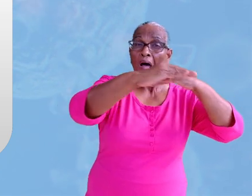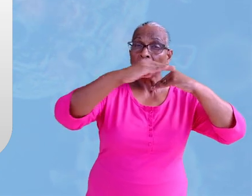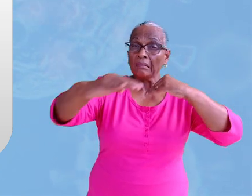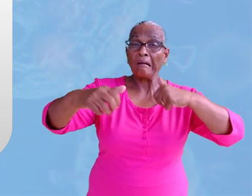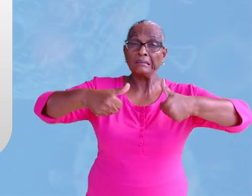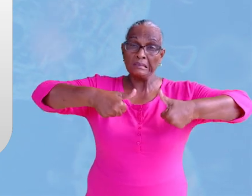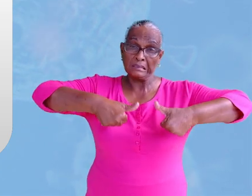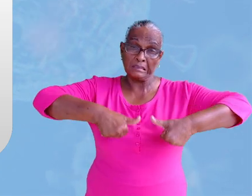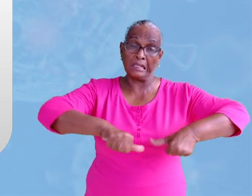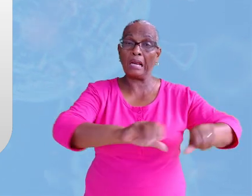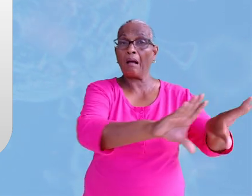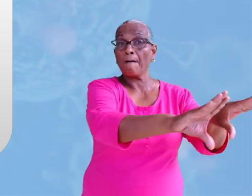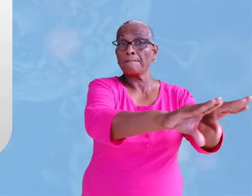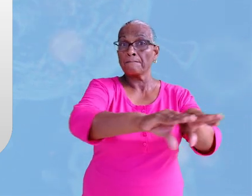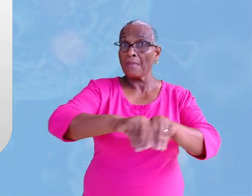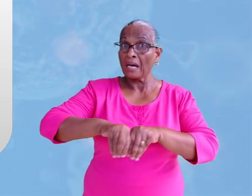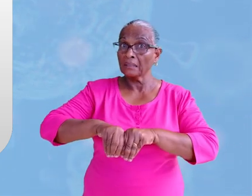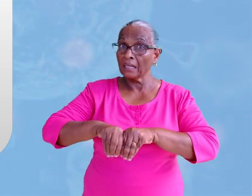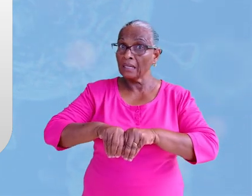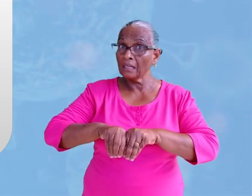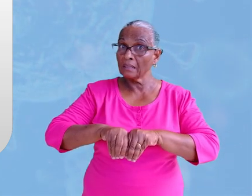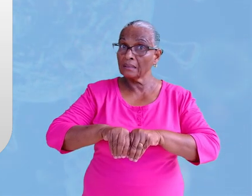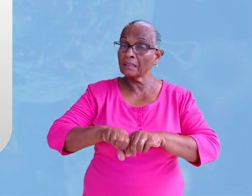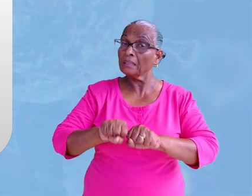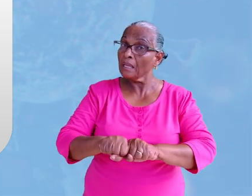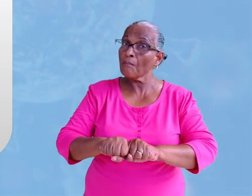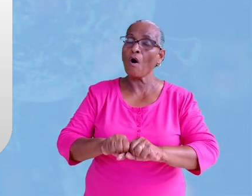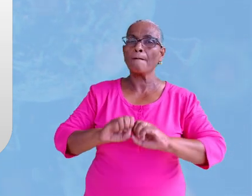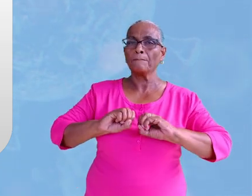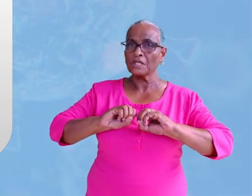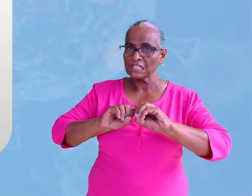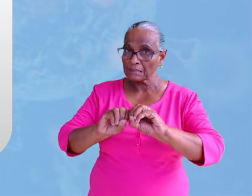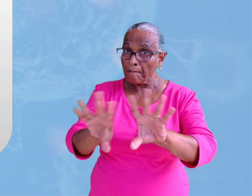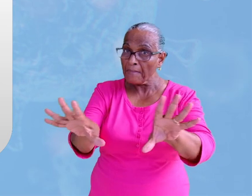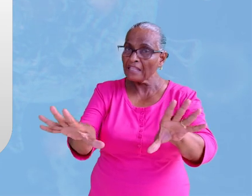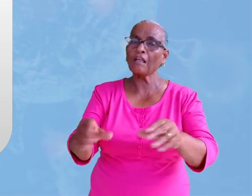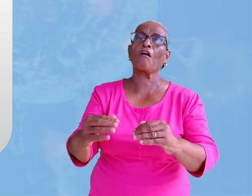maatregelen nemen om besmetting te voorkomen.